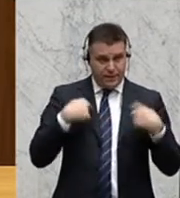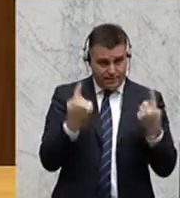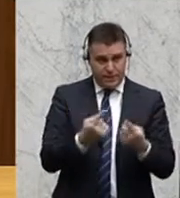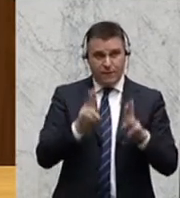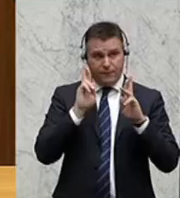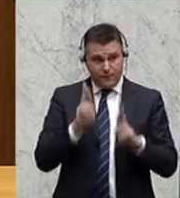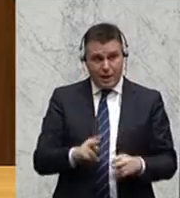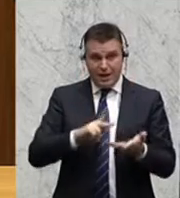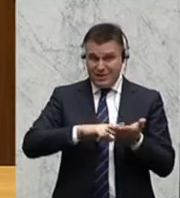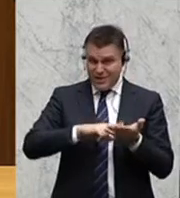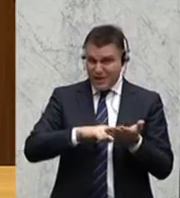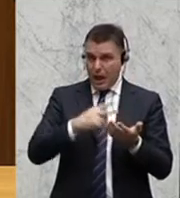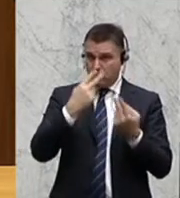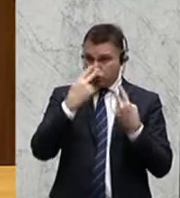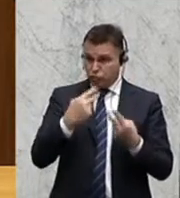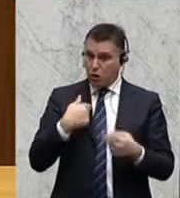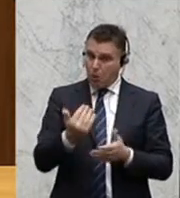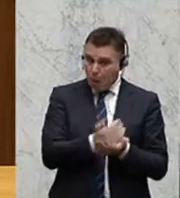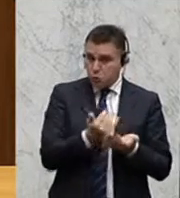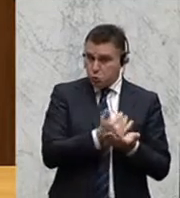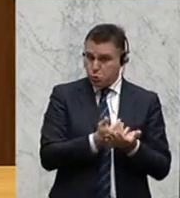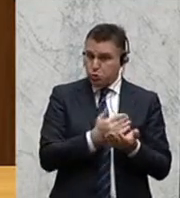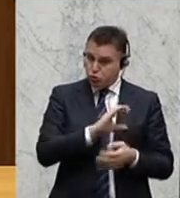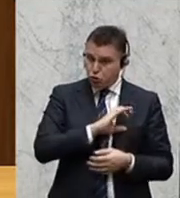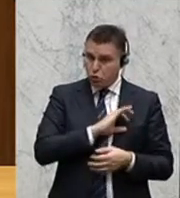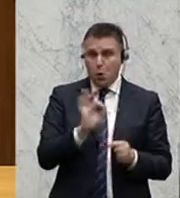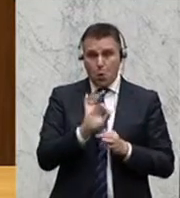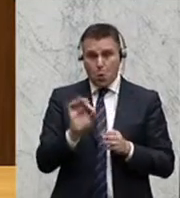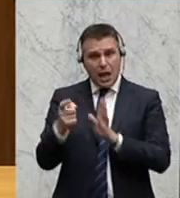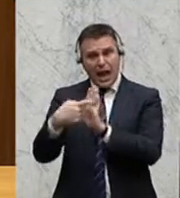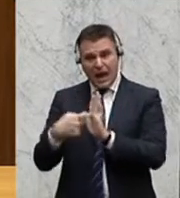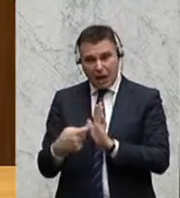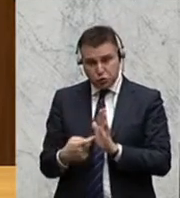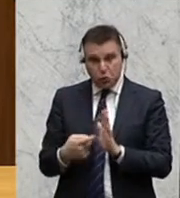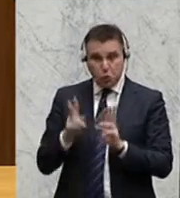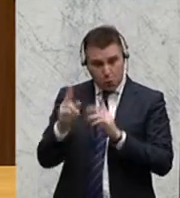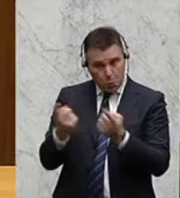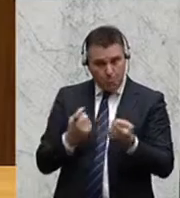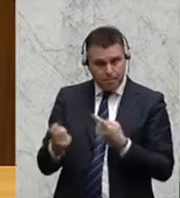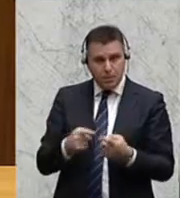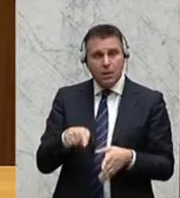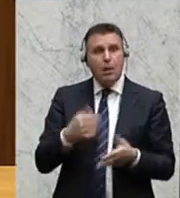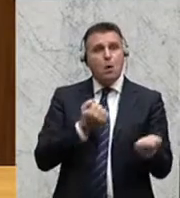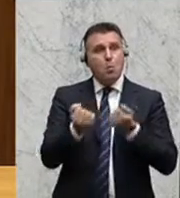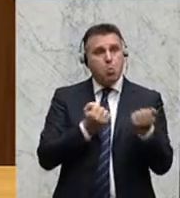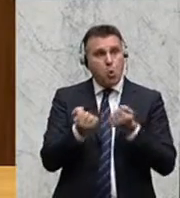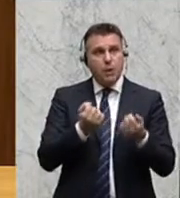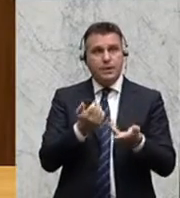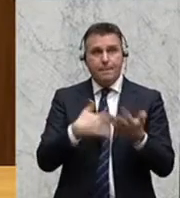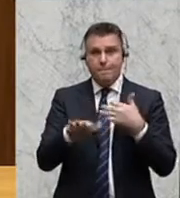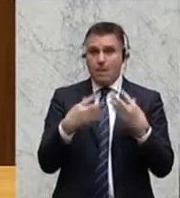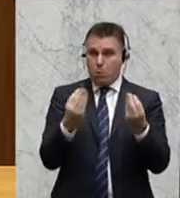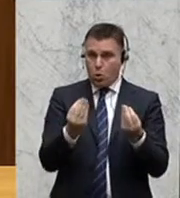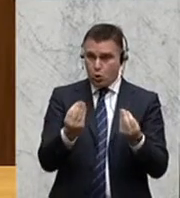Chancen der Digitalisierung nutzen und auch, ob wir die Herausforderungen meistern. Sei es, um die Politik moderner zu